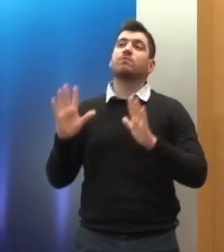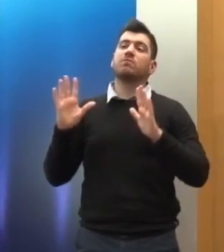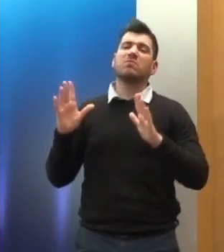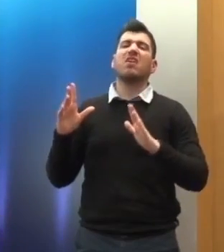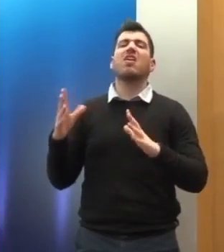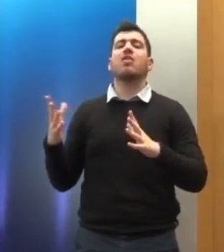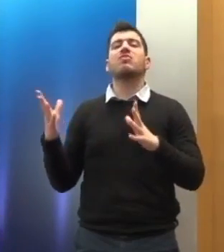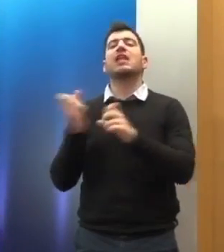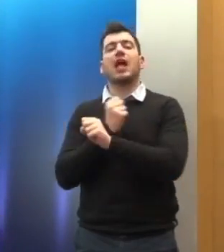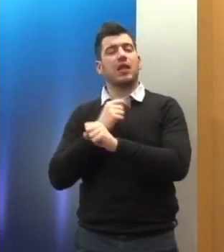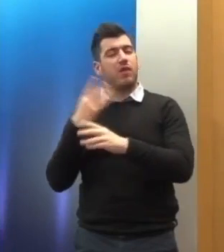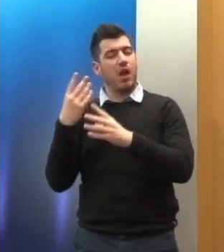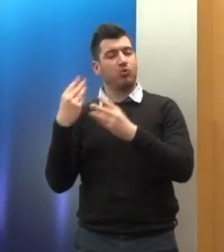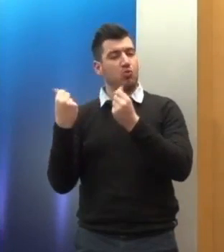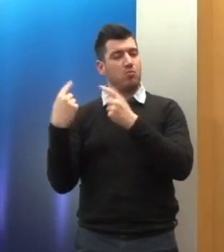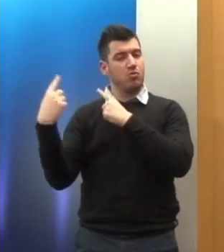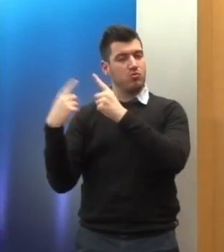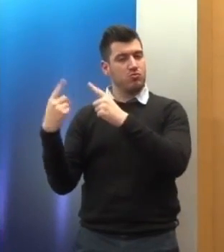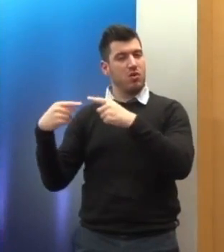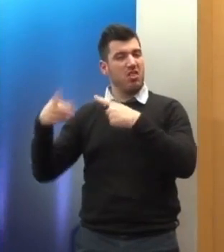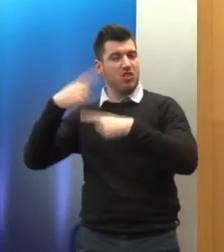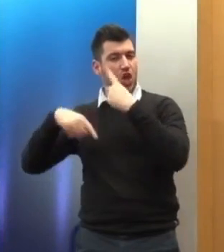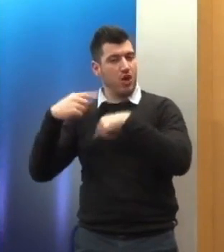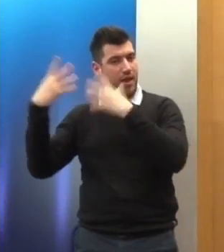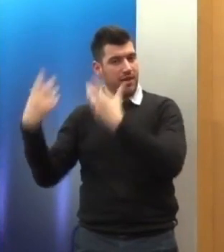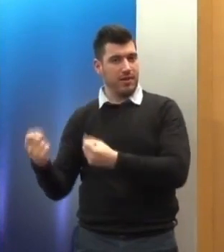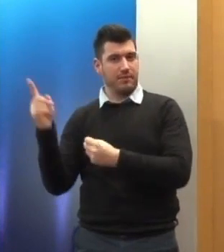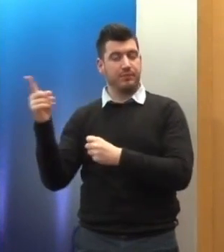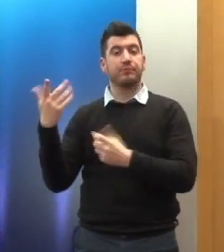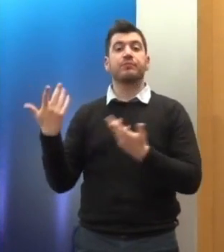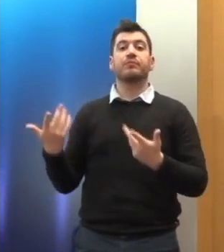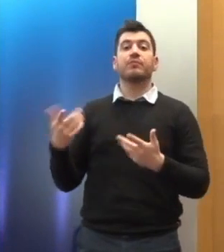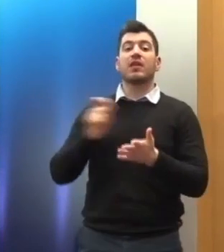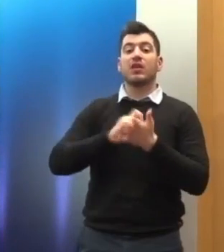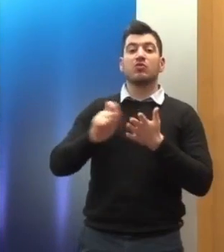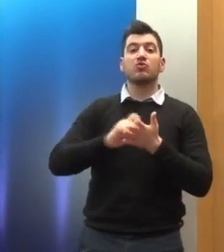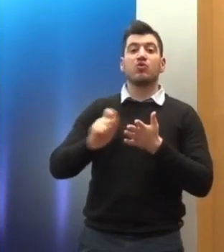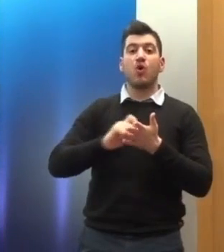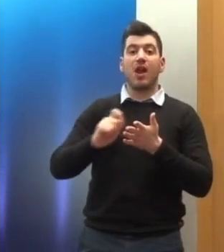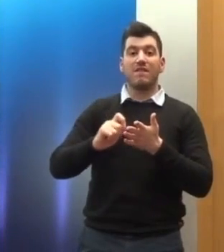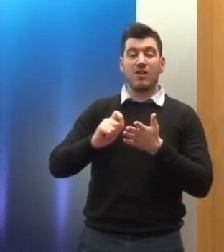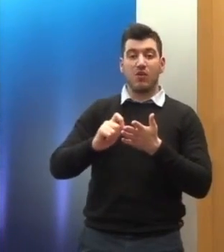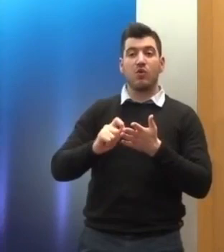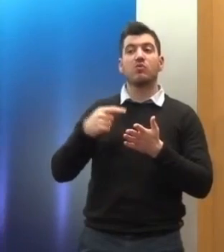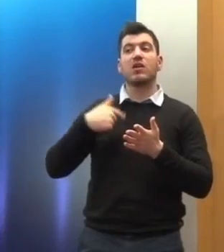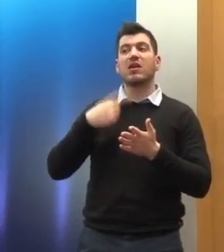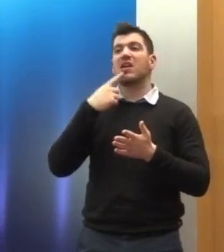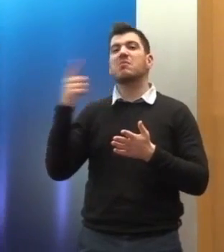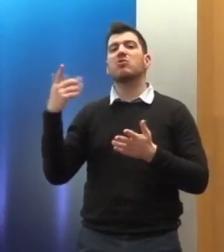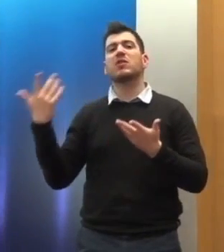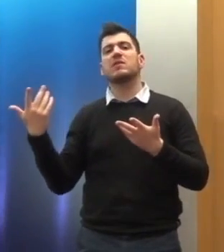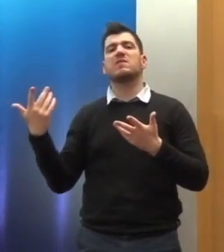αλλά έκανε το καλύτερο. Το Τμήμα δεν είχε δεχτεί το επιχείρημα. Το Τμήμα Ευρίας Σύνθεσης δεν αναφέρθηκε ρητά στο επιχείρημα, αλλά είναι της